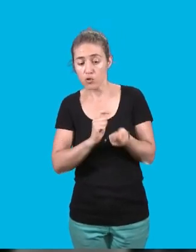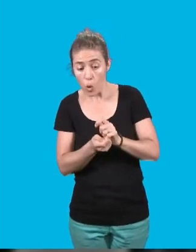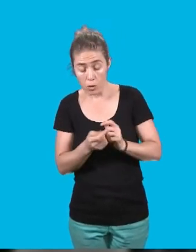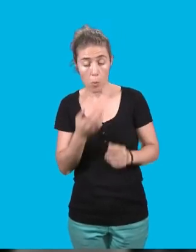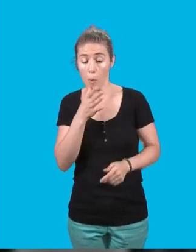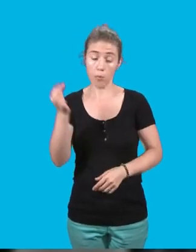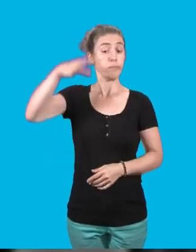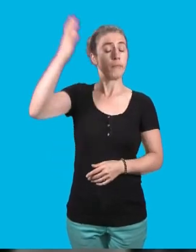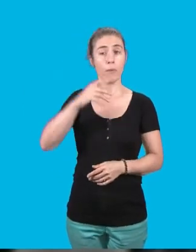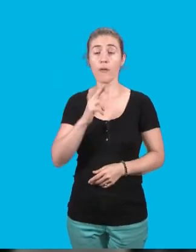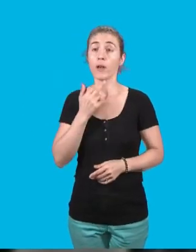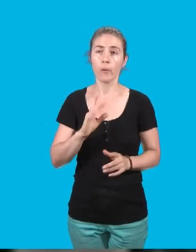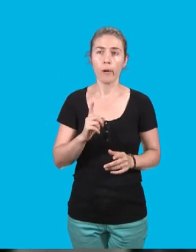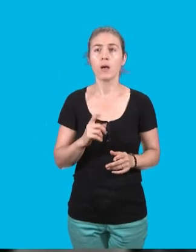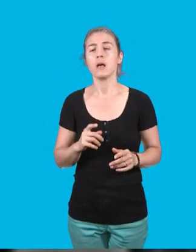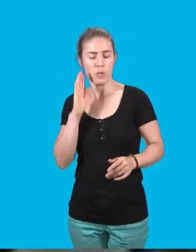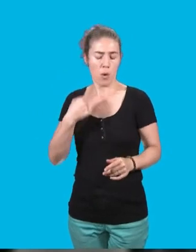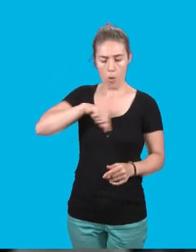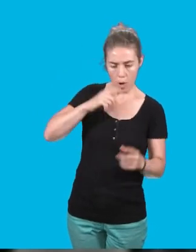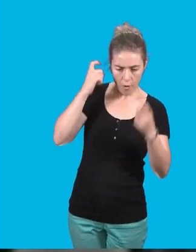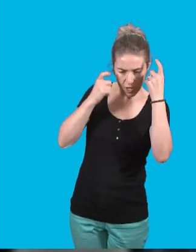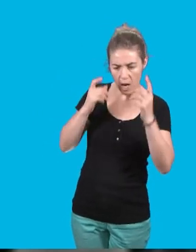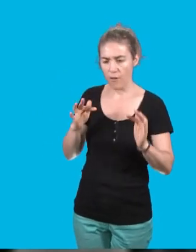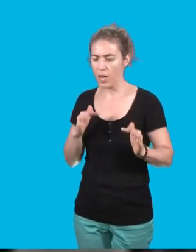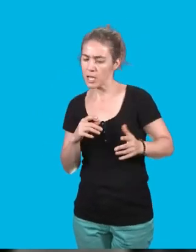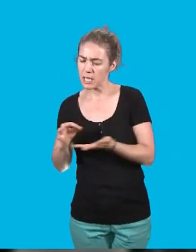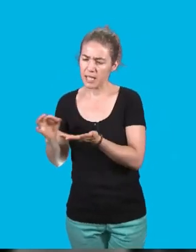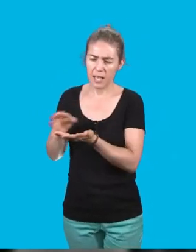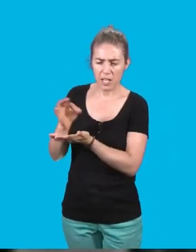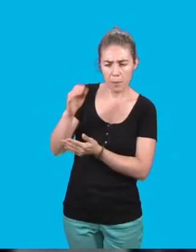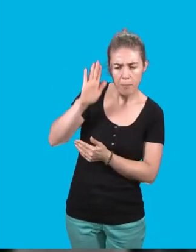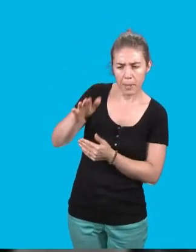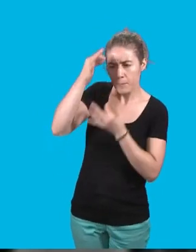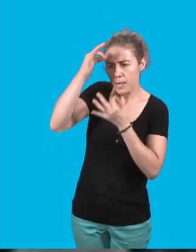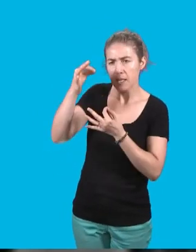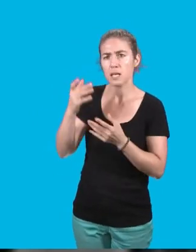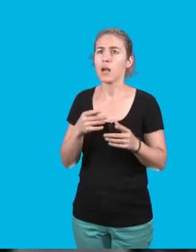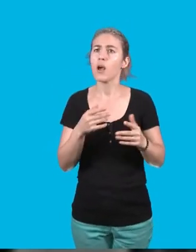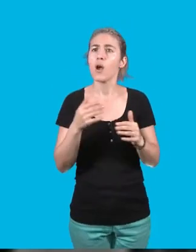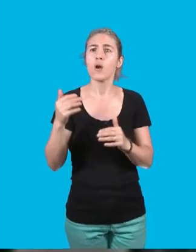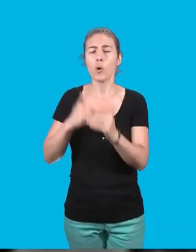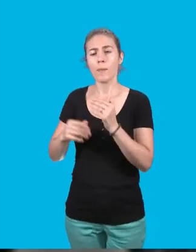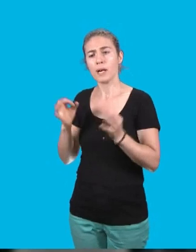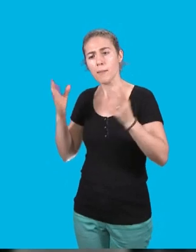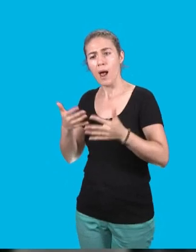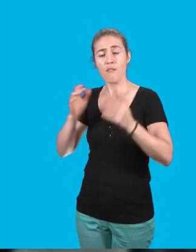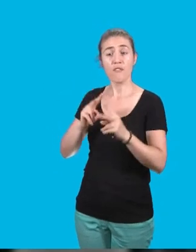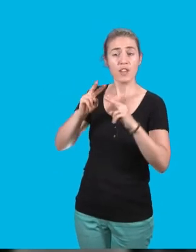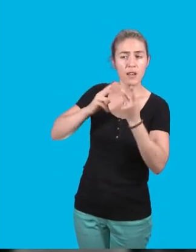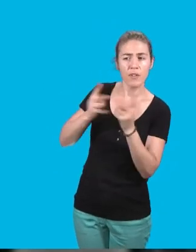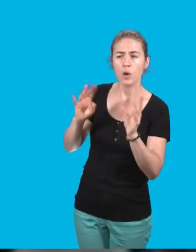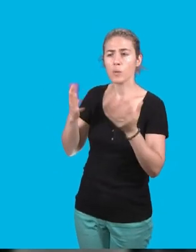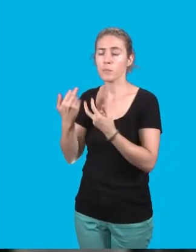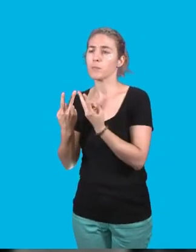réserves quant au scénario fléché, comme sur le contrat de vie climatique proposé dans cette délibération. Les communistes continueront de s